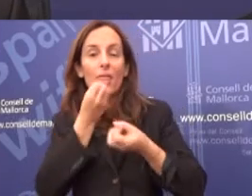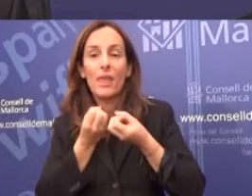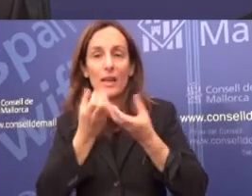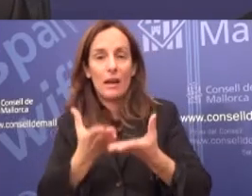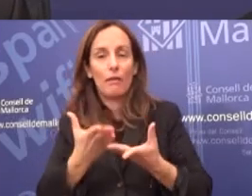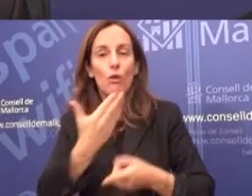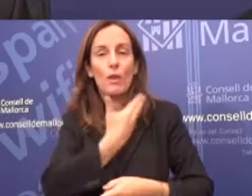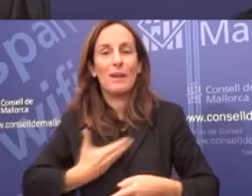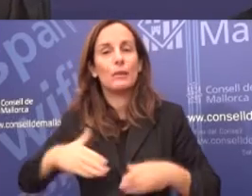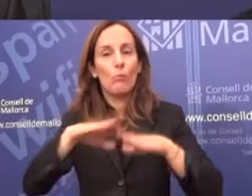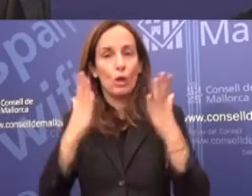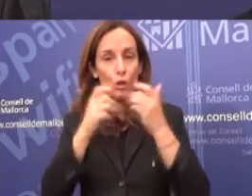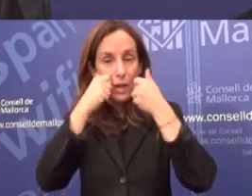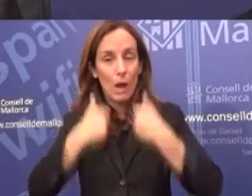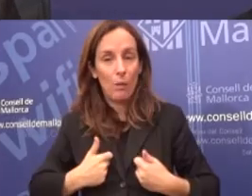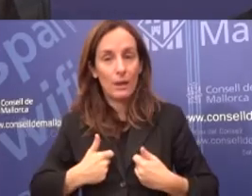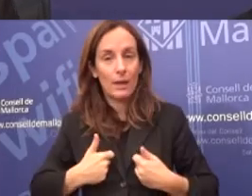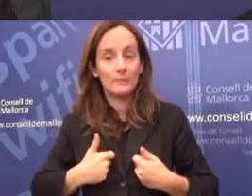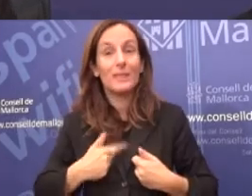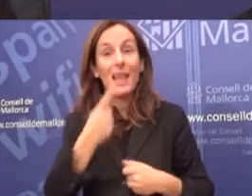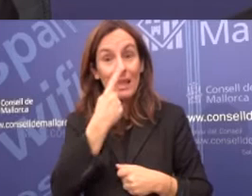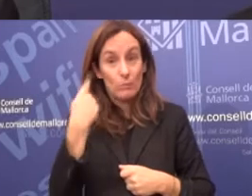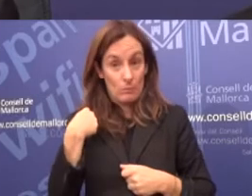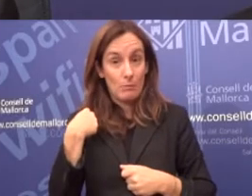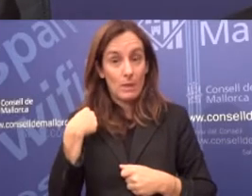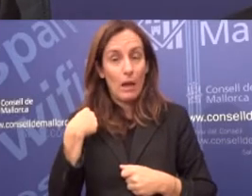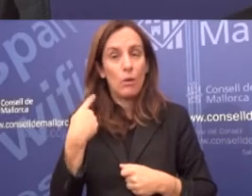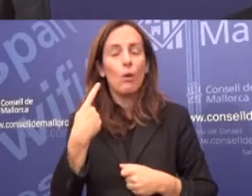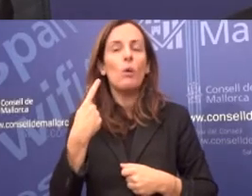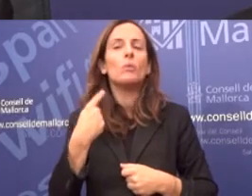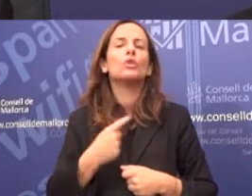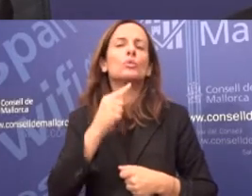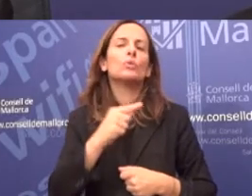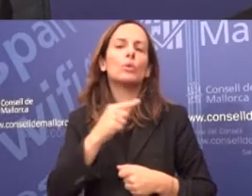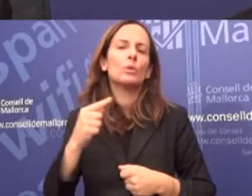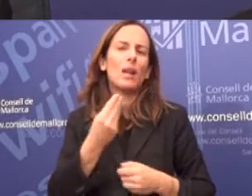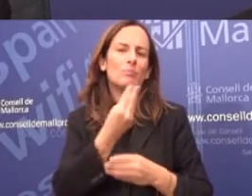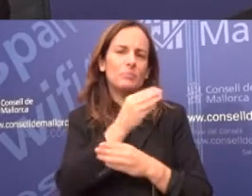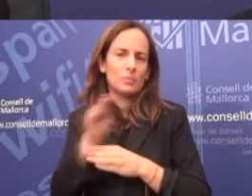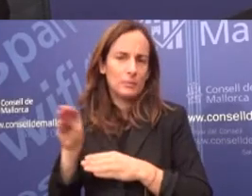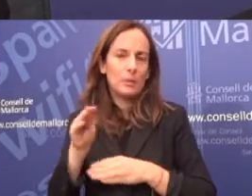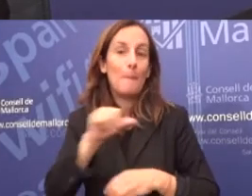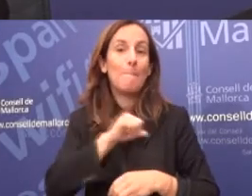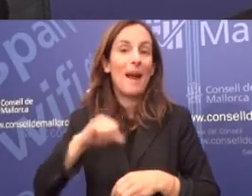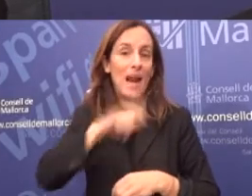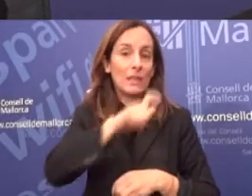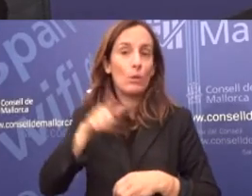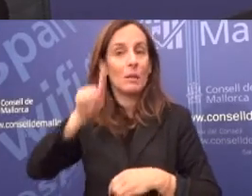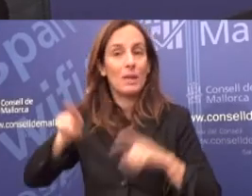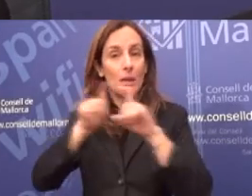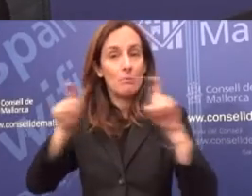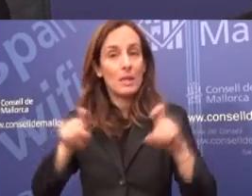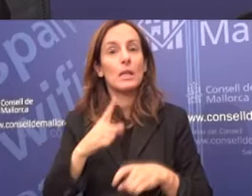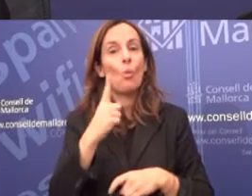fos declarada patrimoni de l'humanitat. Estem xerrant que a 2014 se va fer una inversió en subvencions a